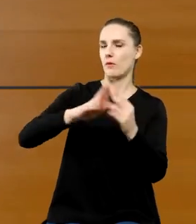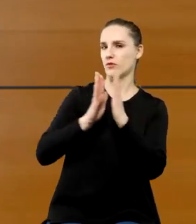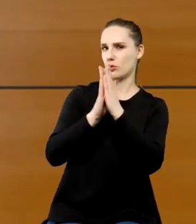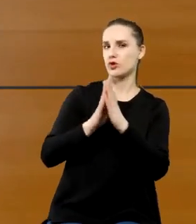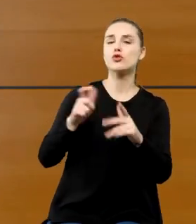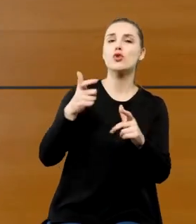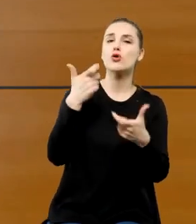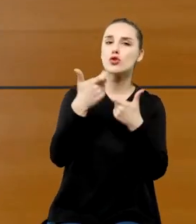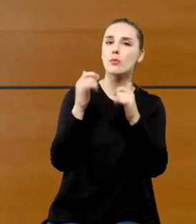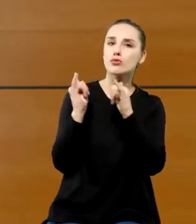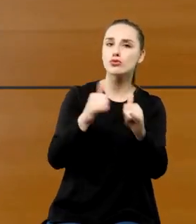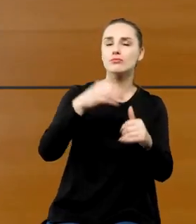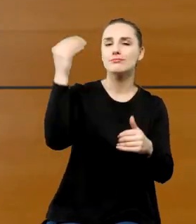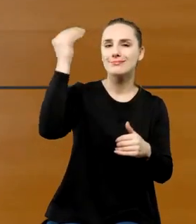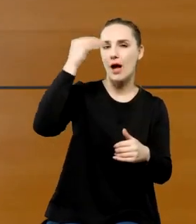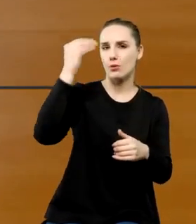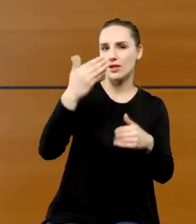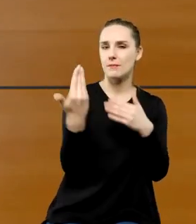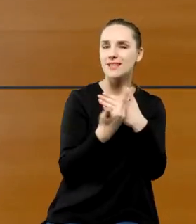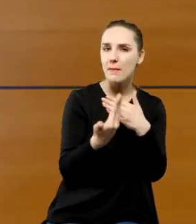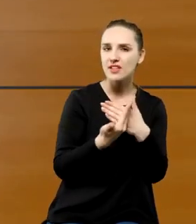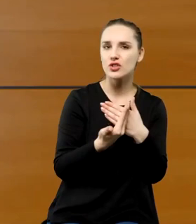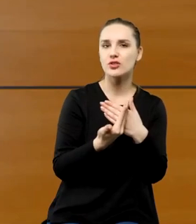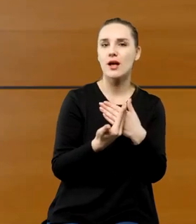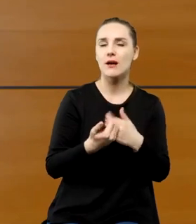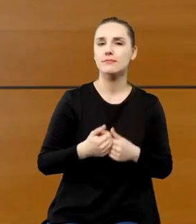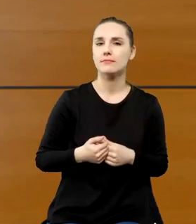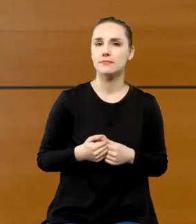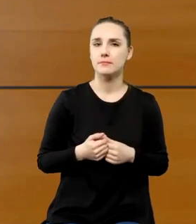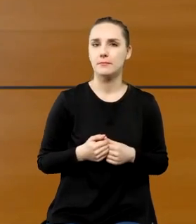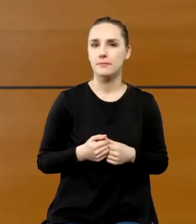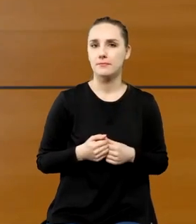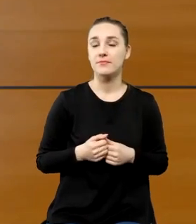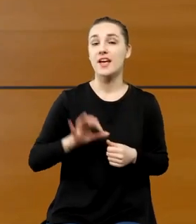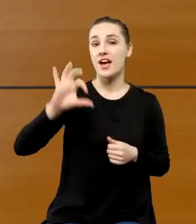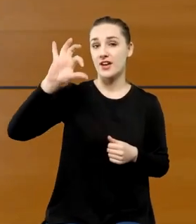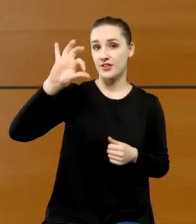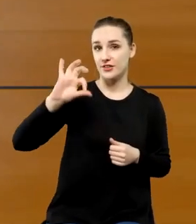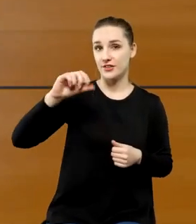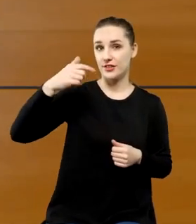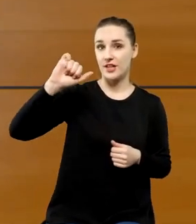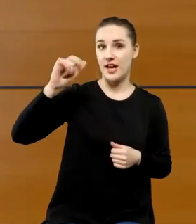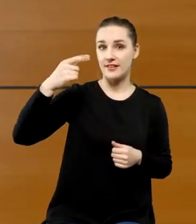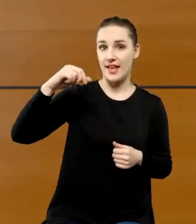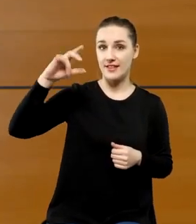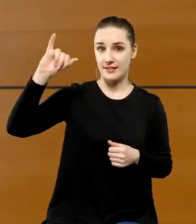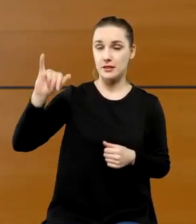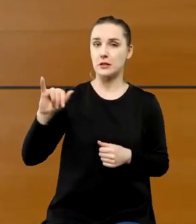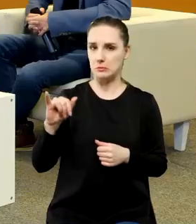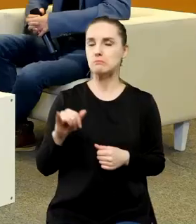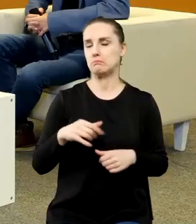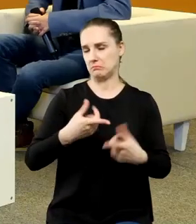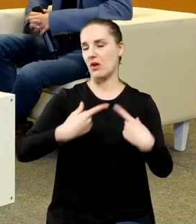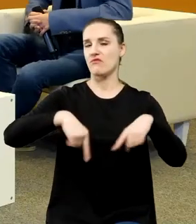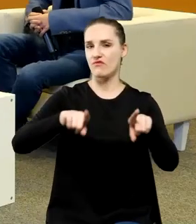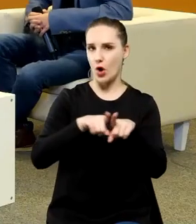dla nauk matematycznych i oczywiście Śniadecki podejmuje się tego zadania. Rozbudowuje tę